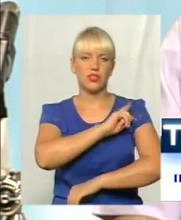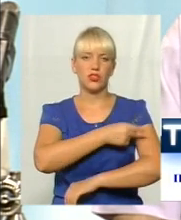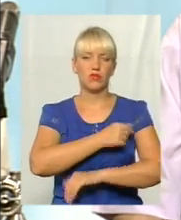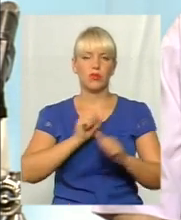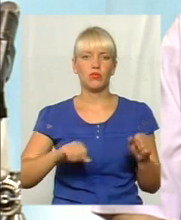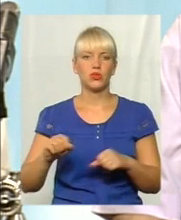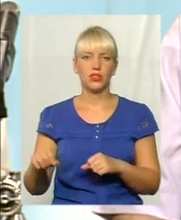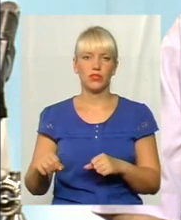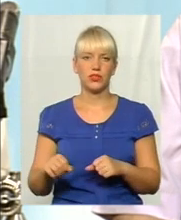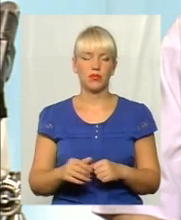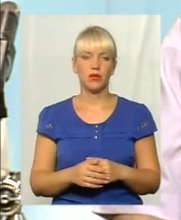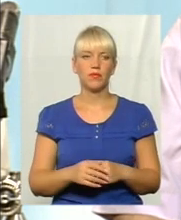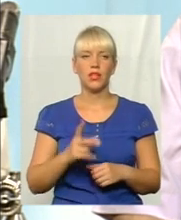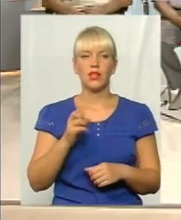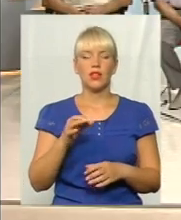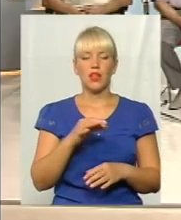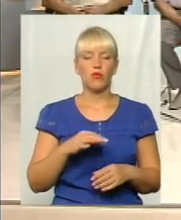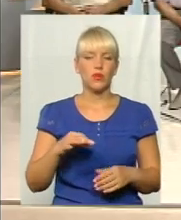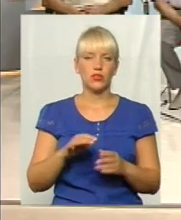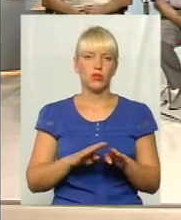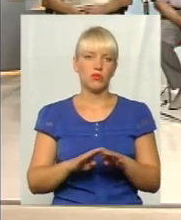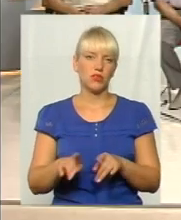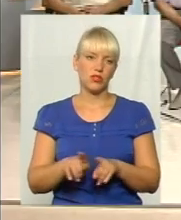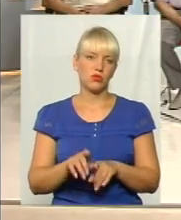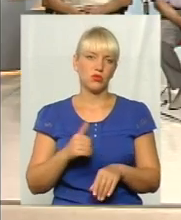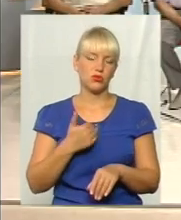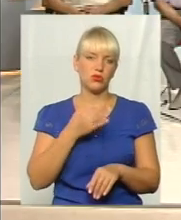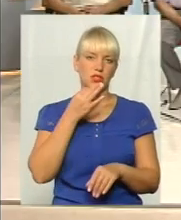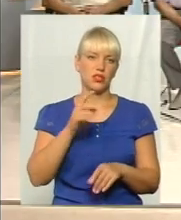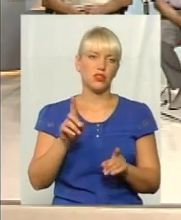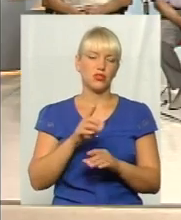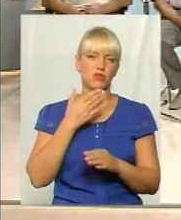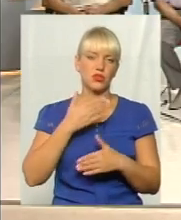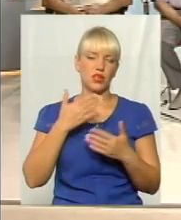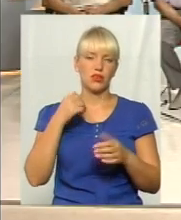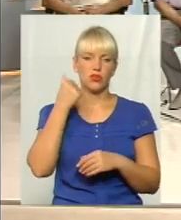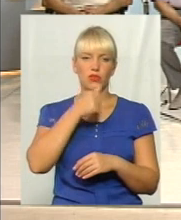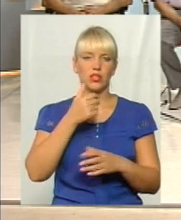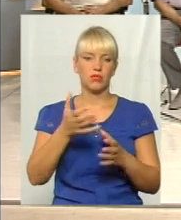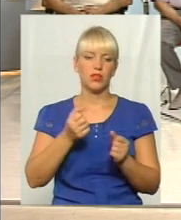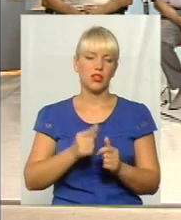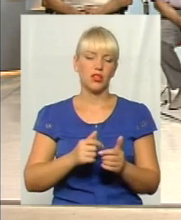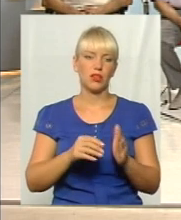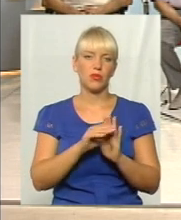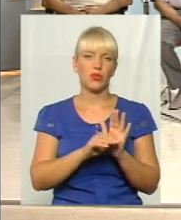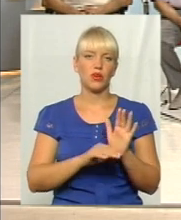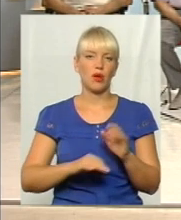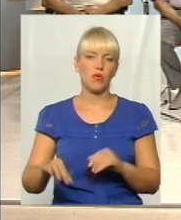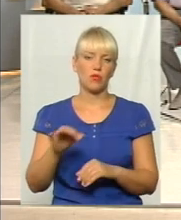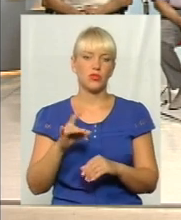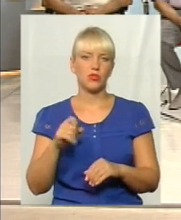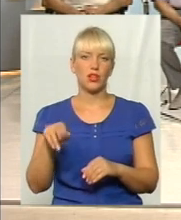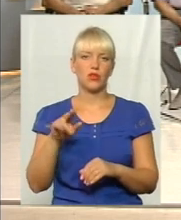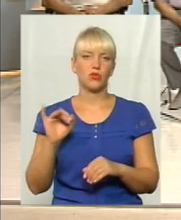На обласному рівні, хочу також сказати, що останні роки прийнято ряд програм обласною радою,